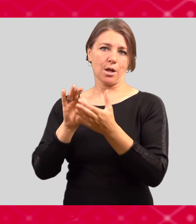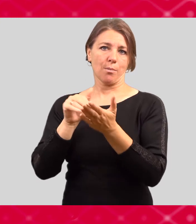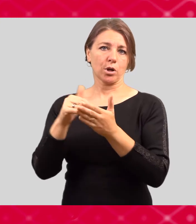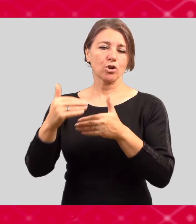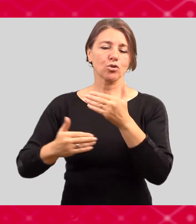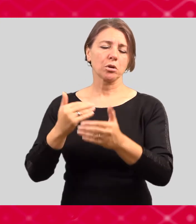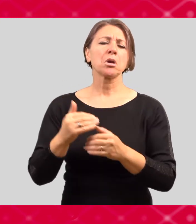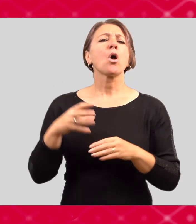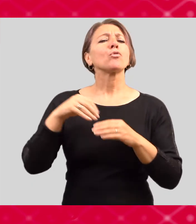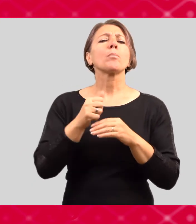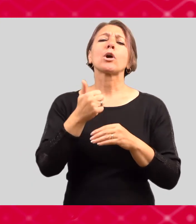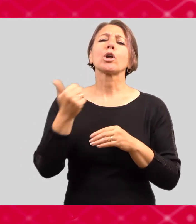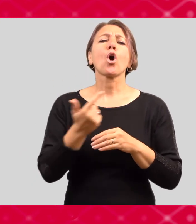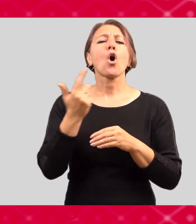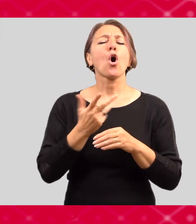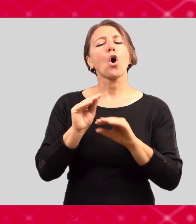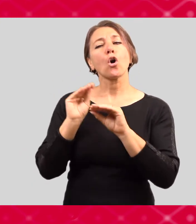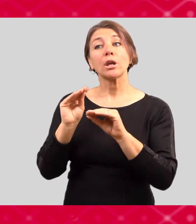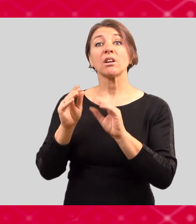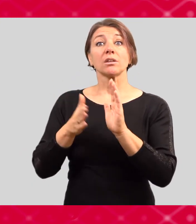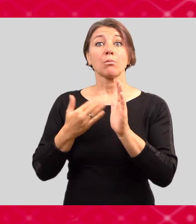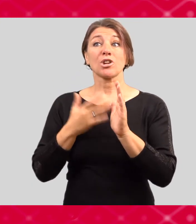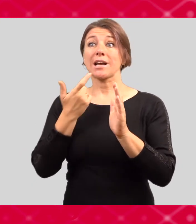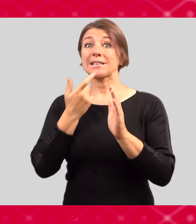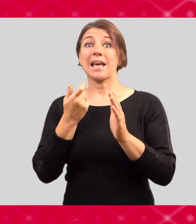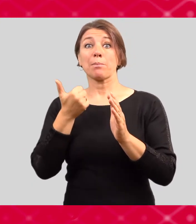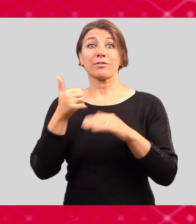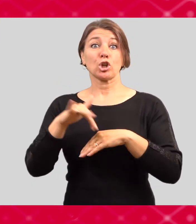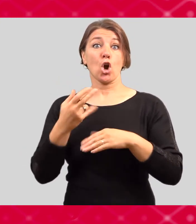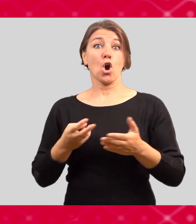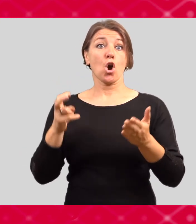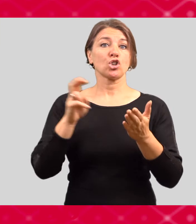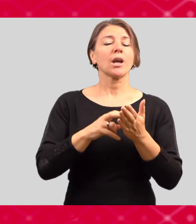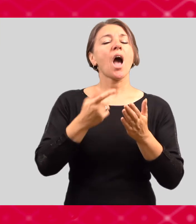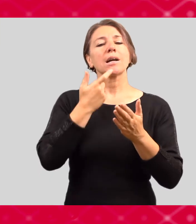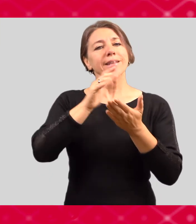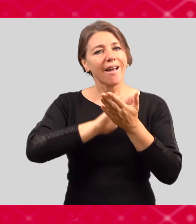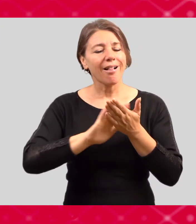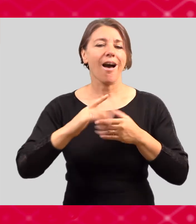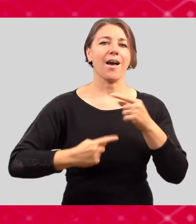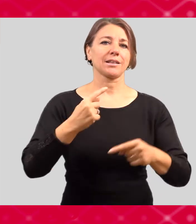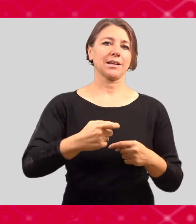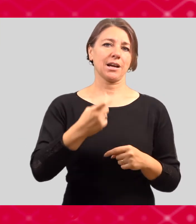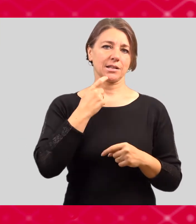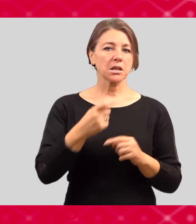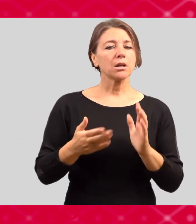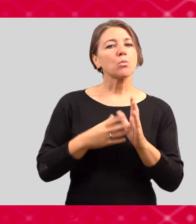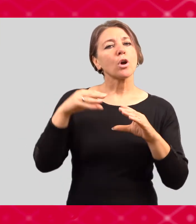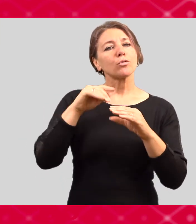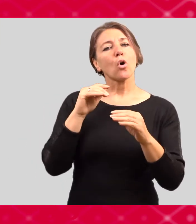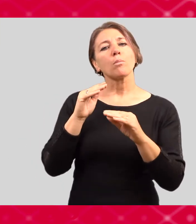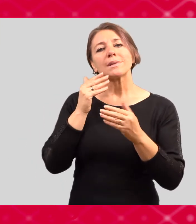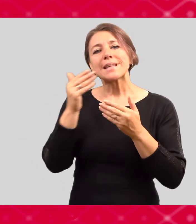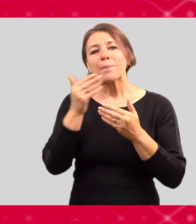jejich cíl je právě usnadnit vstup do vysokoškolského studia. Takže jejich témata se týkají